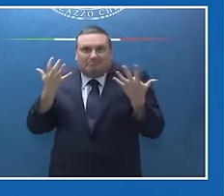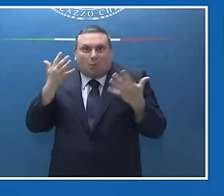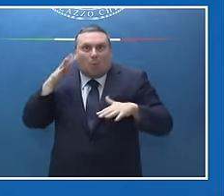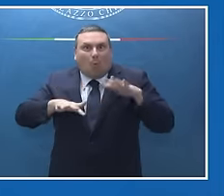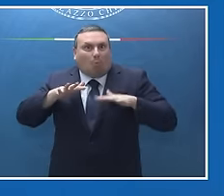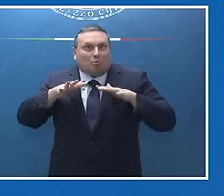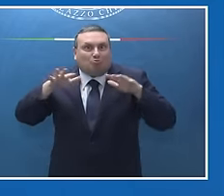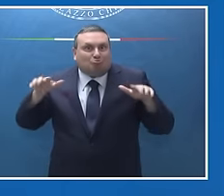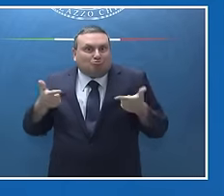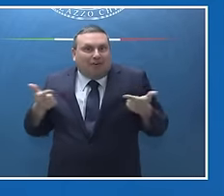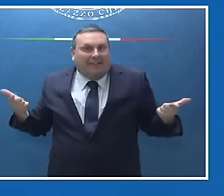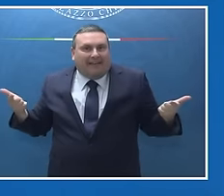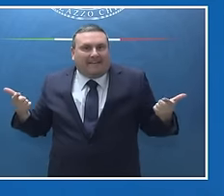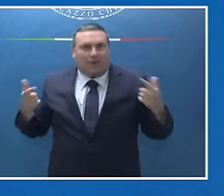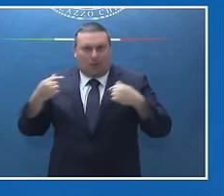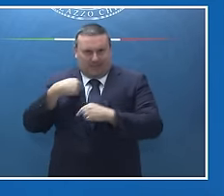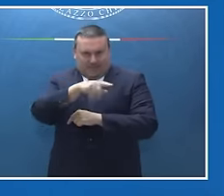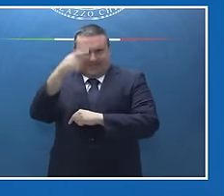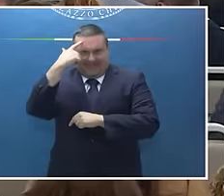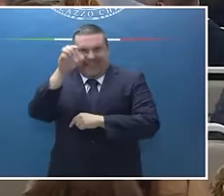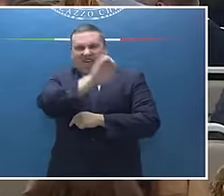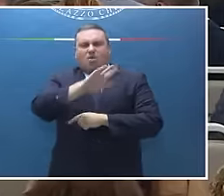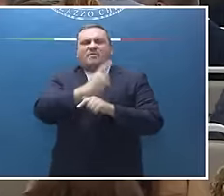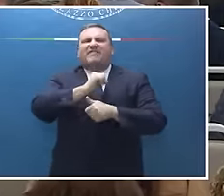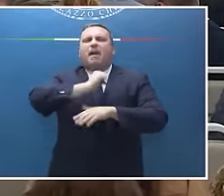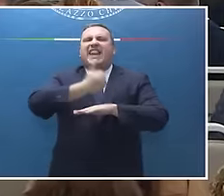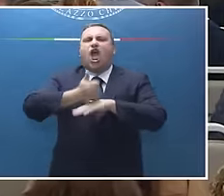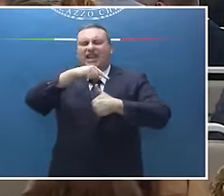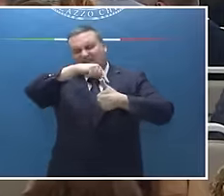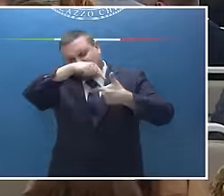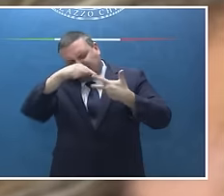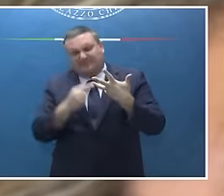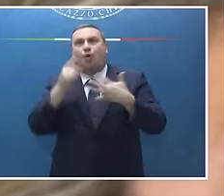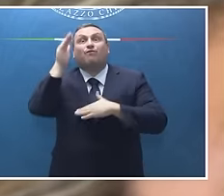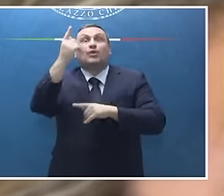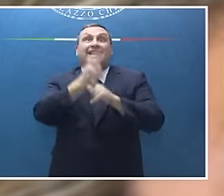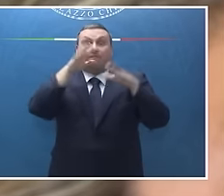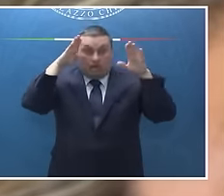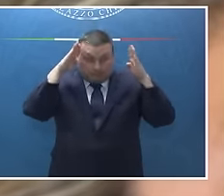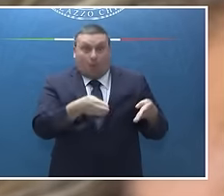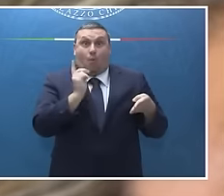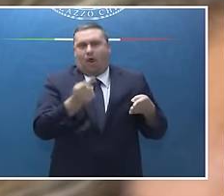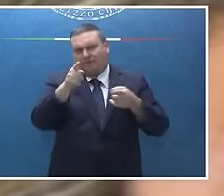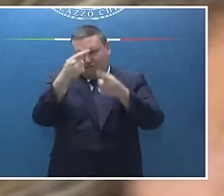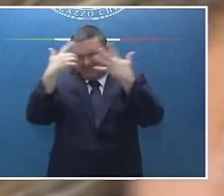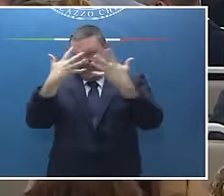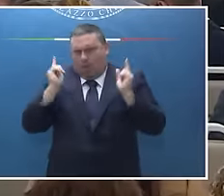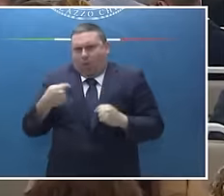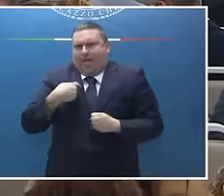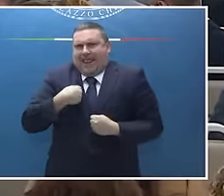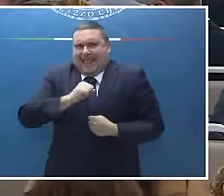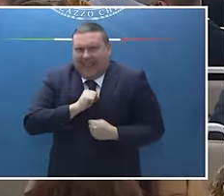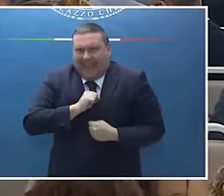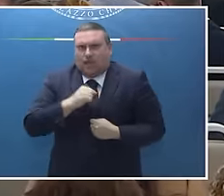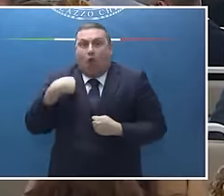che cosa penso sulle priorità delle quali l'Europa dovrebbe occuparsi nei prossimi anni e le nostre valutazioni chiaramente le facciamo a valle di questi ragionamenti, non le